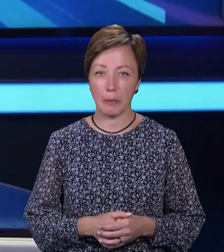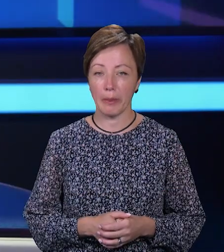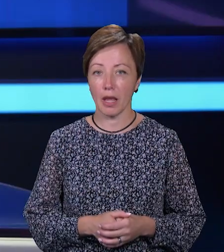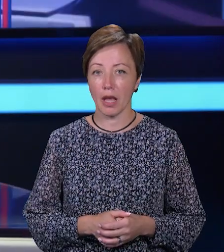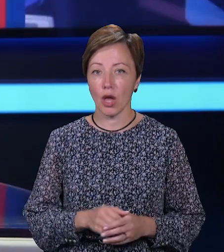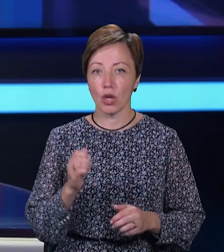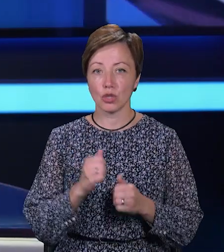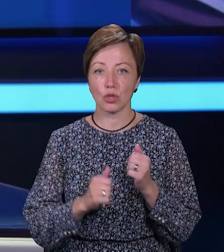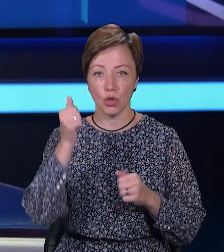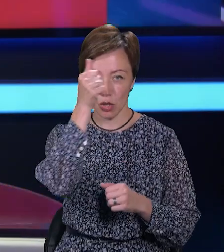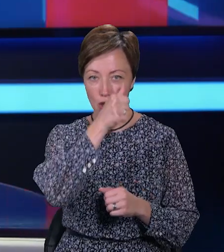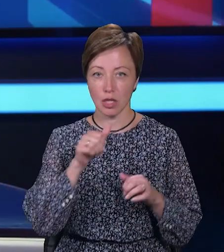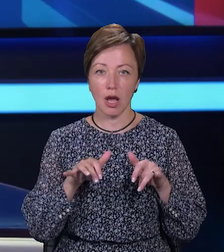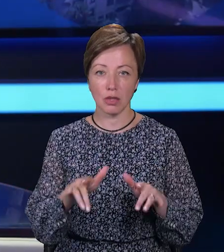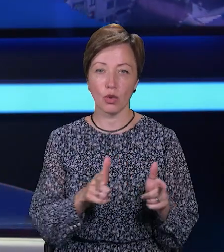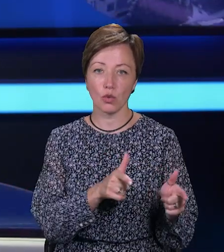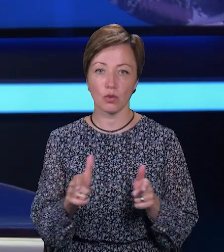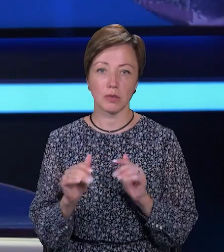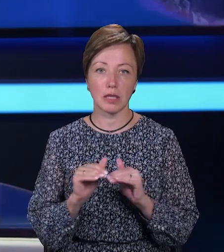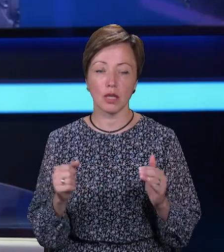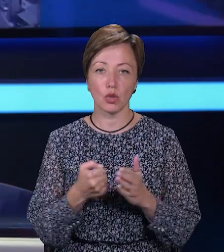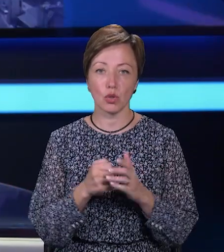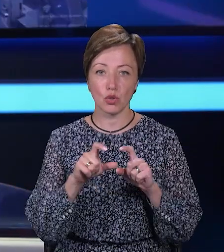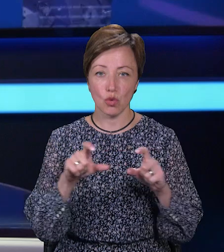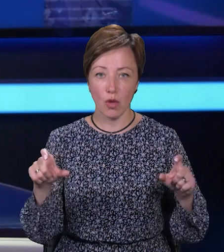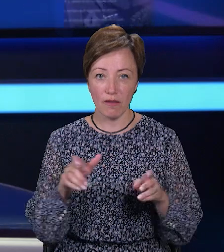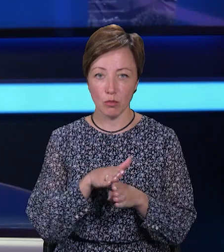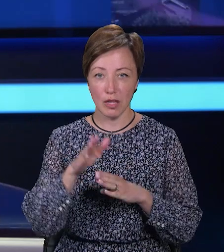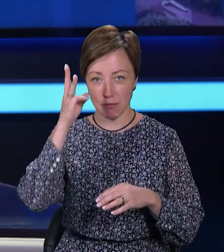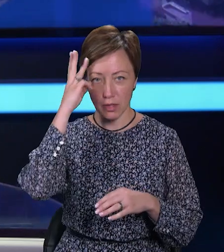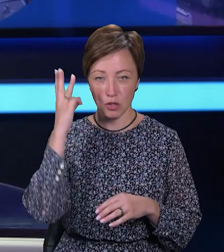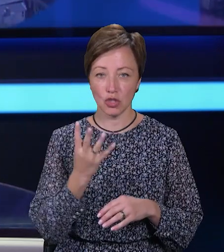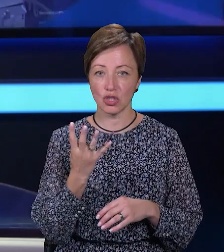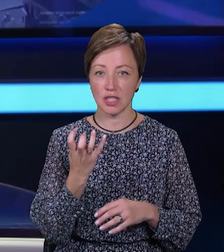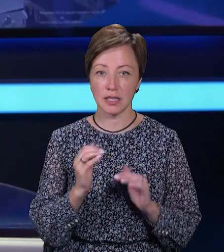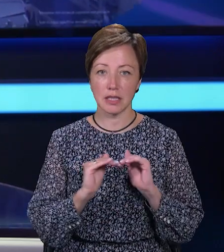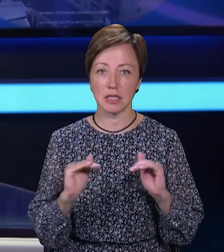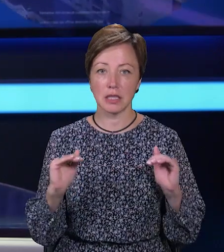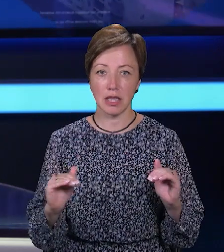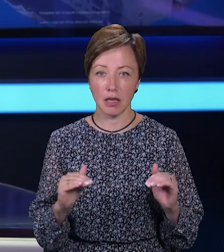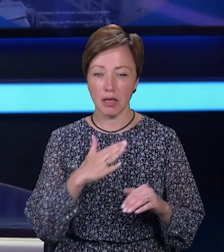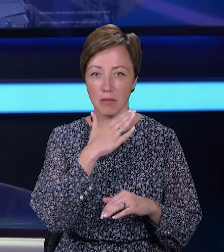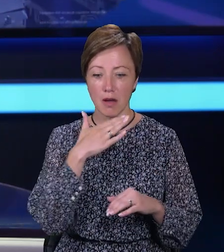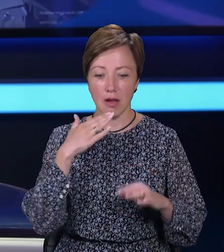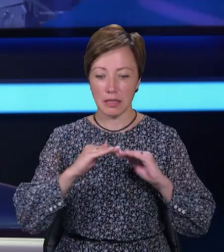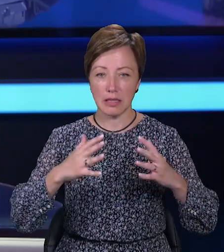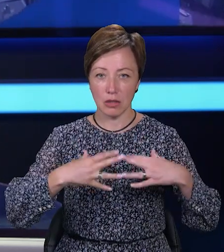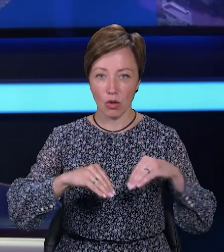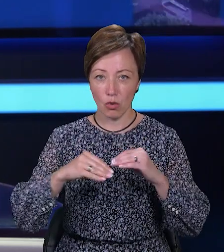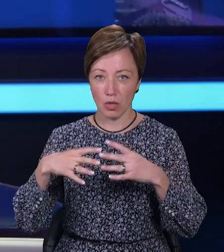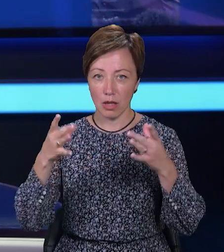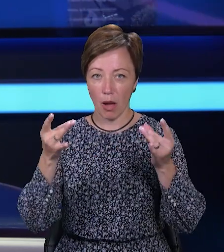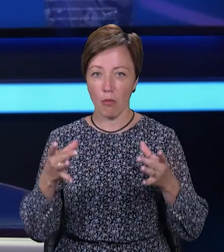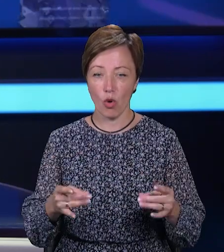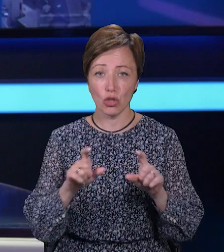Щорічна акція «Готуємо дітей до школи» відбулася в Хмельницькому. 400 дітей з багатодітних родин отримали набори